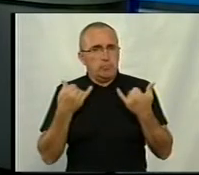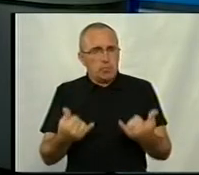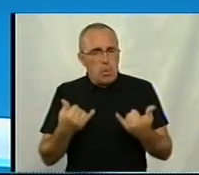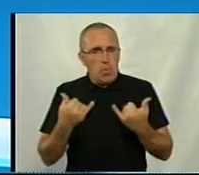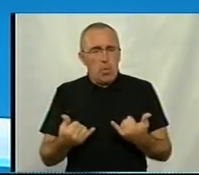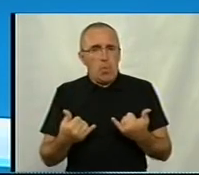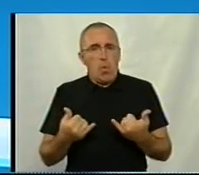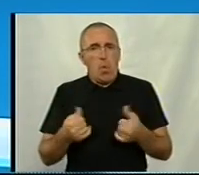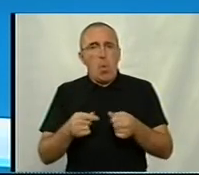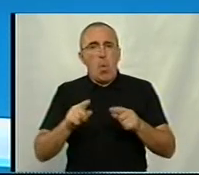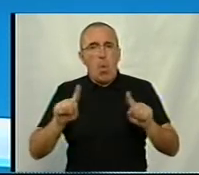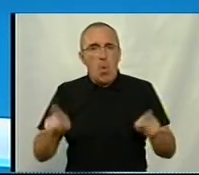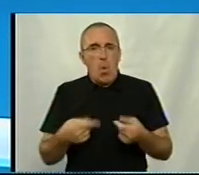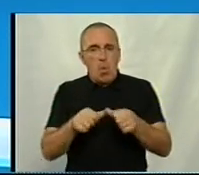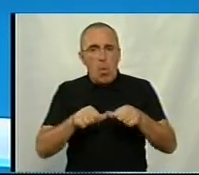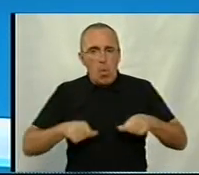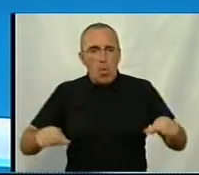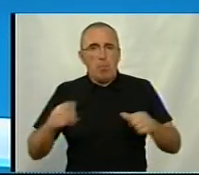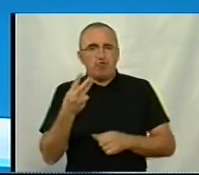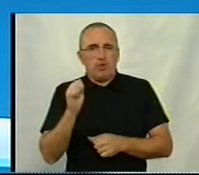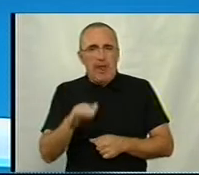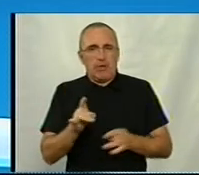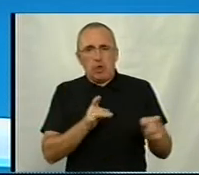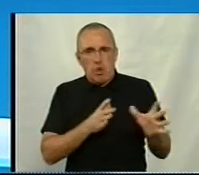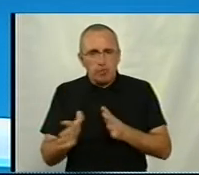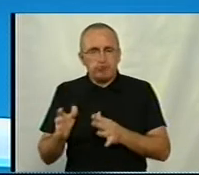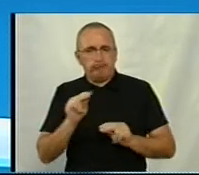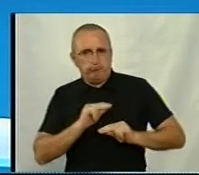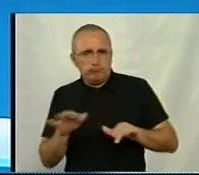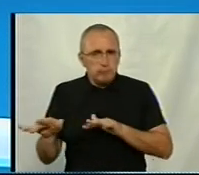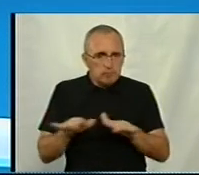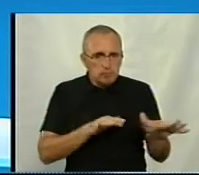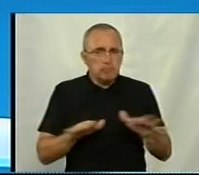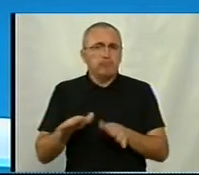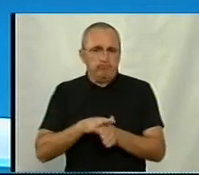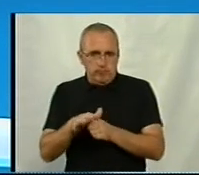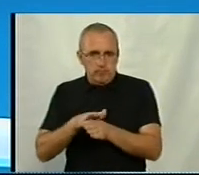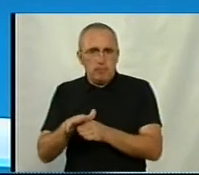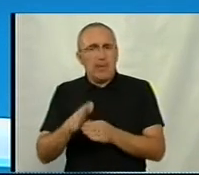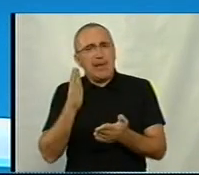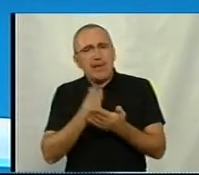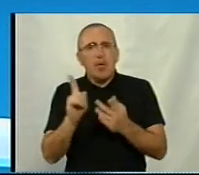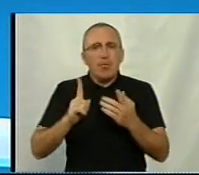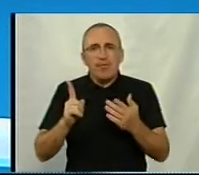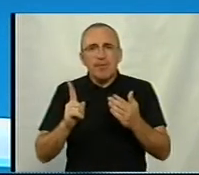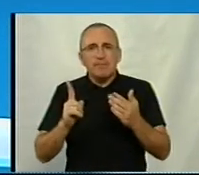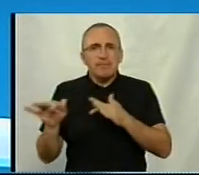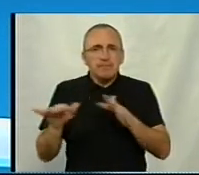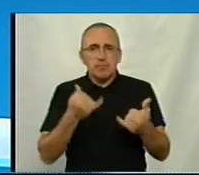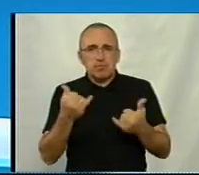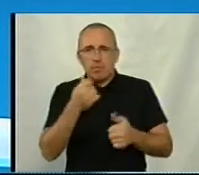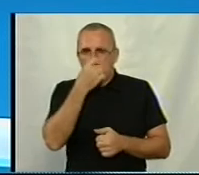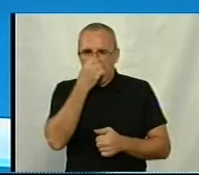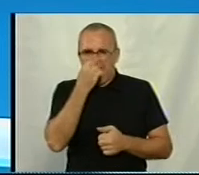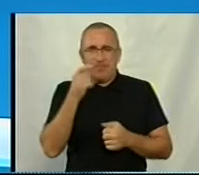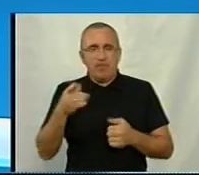Оргкомітет працює в штатному режимі, підготовка відбувається в штатному режимі. Є якісь речі, які вже ви сьогодні,